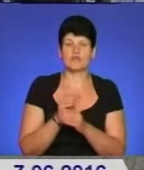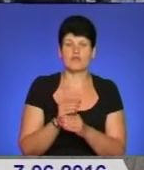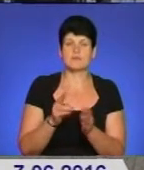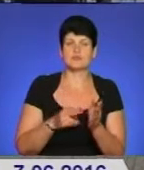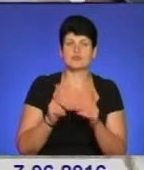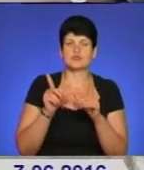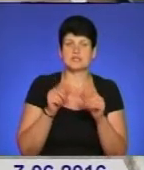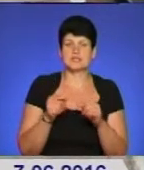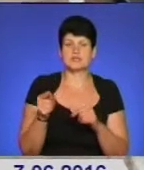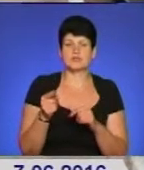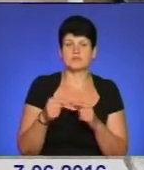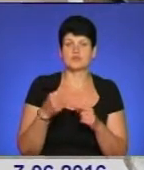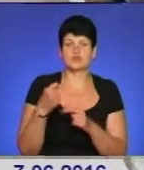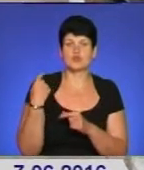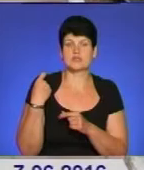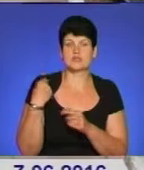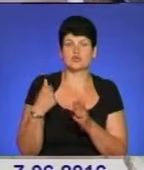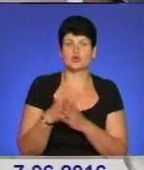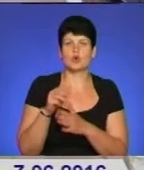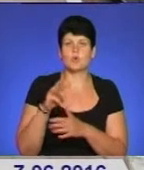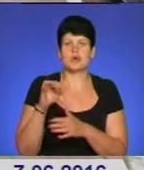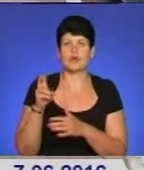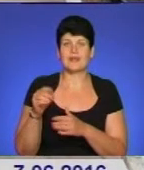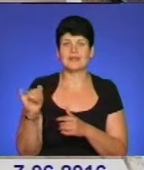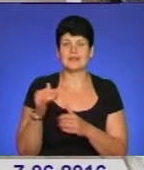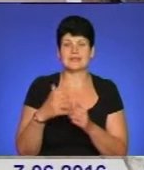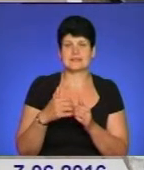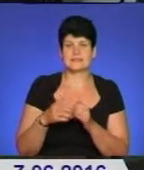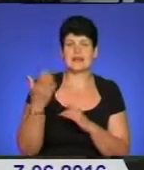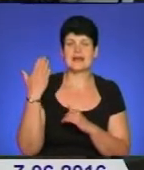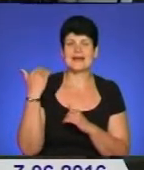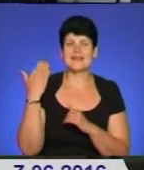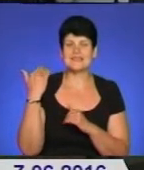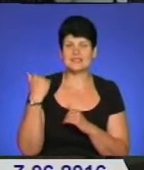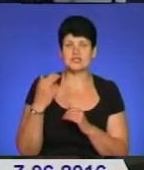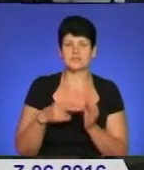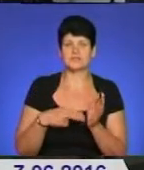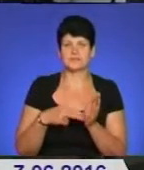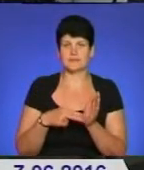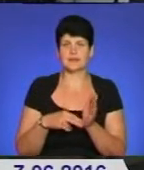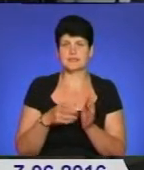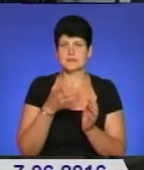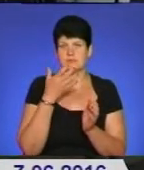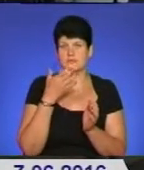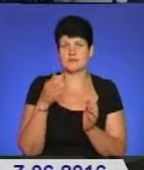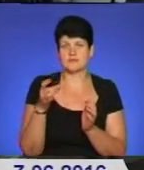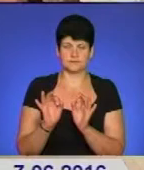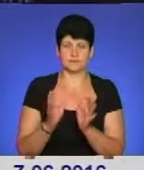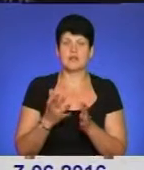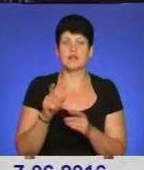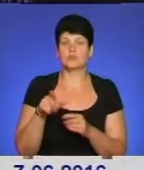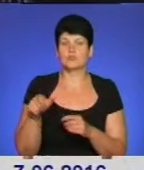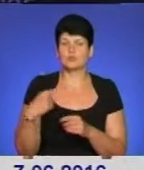відправляється з Тернополя через Одесу до Миколаєва та Херсону. Раніше залізничне сполучення Тернопільщини із південними регіонами не